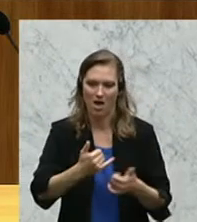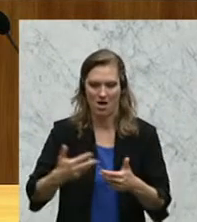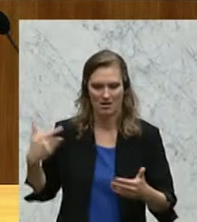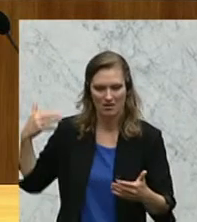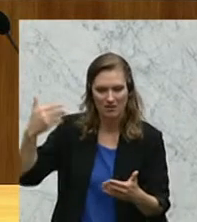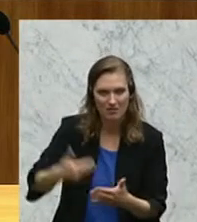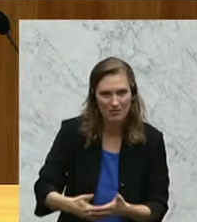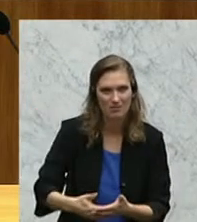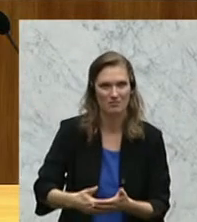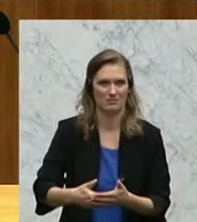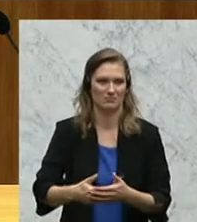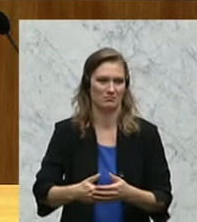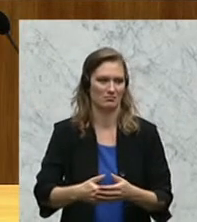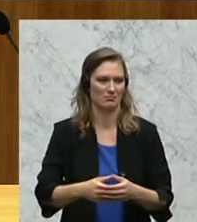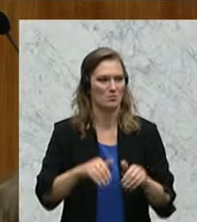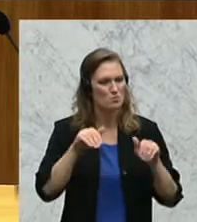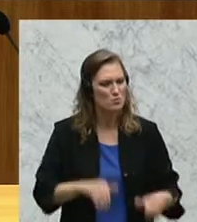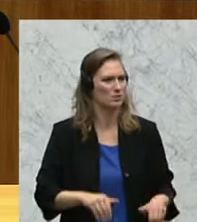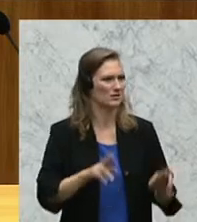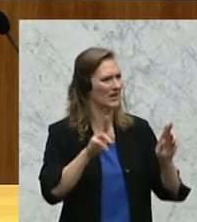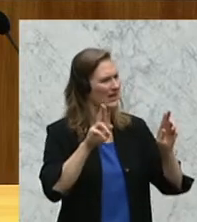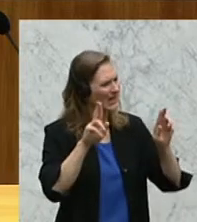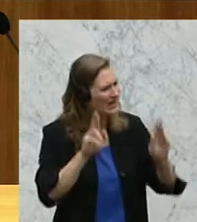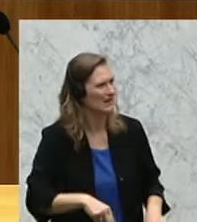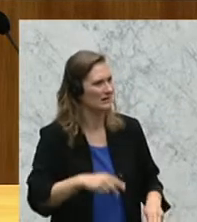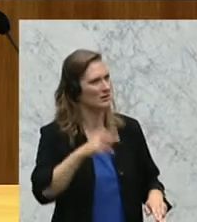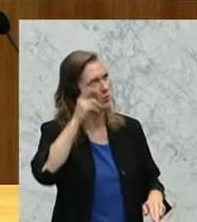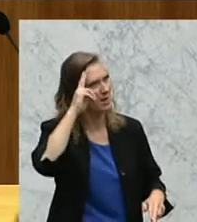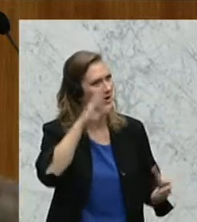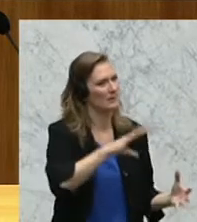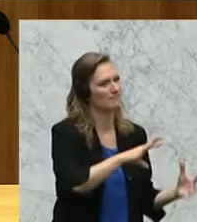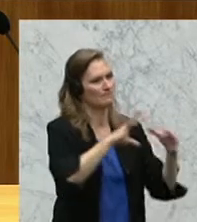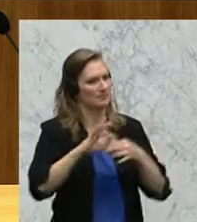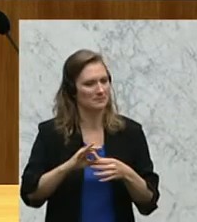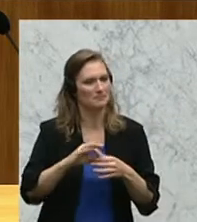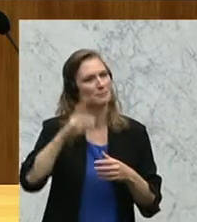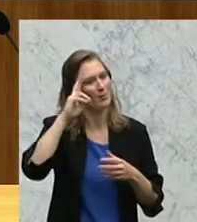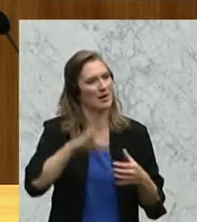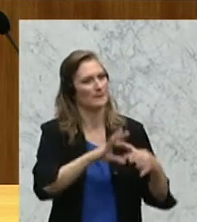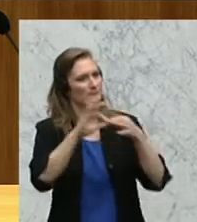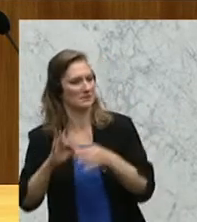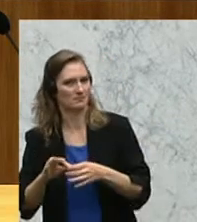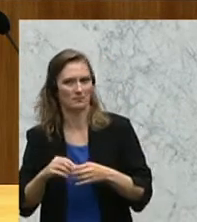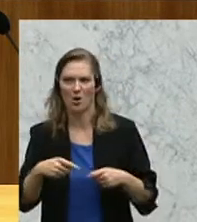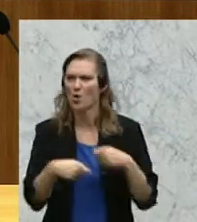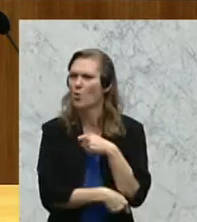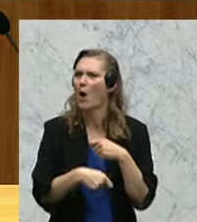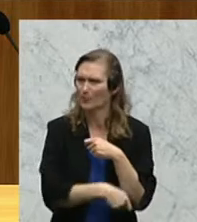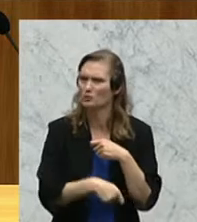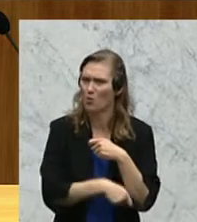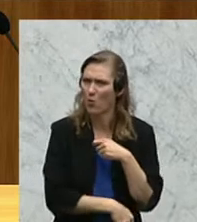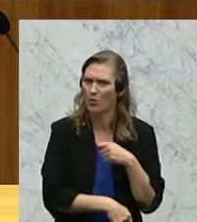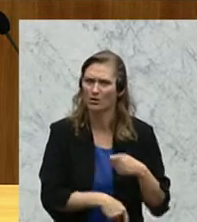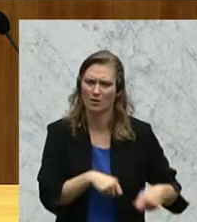die richtigen und notwendigen Schlüsse zu ziehen. Denn Korruption ist etwas,